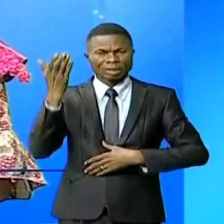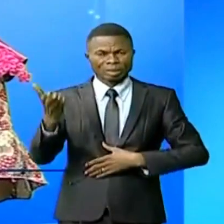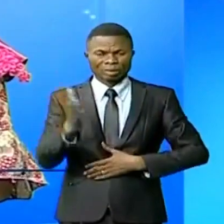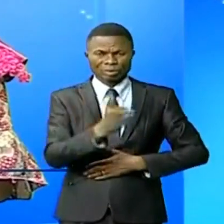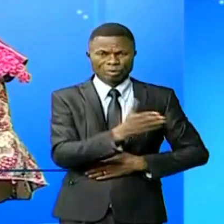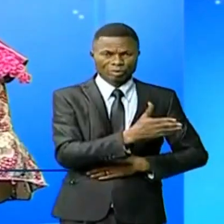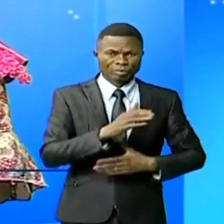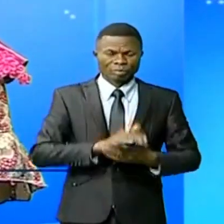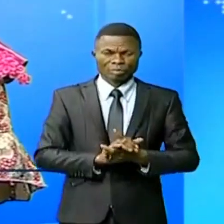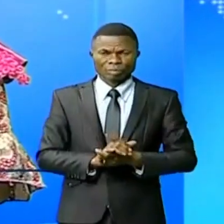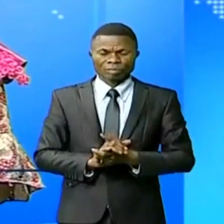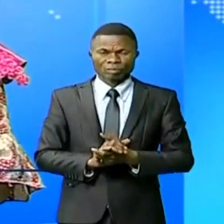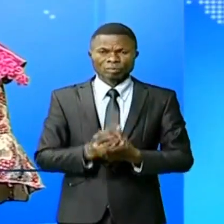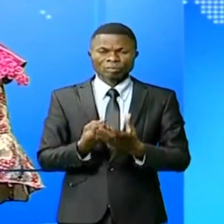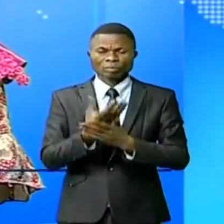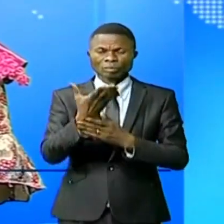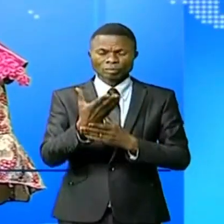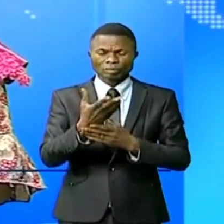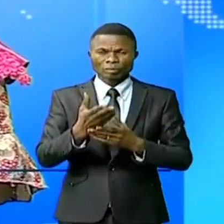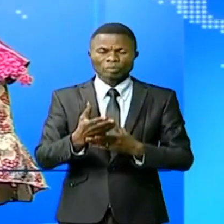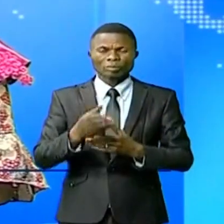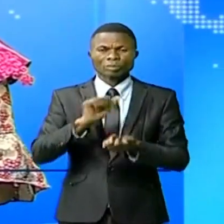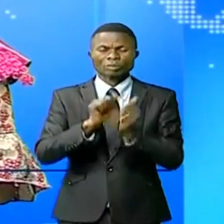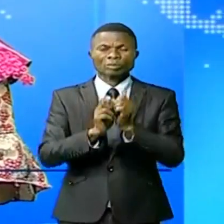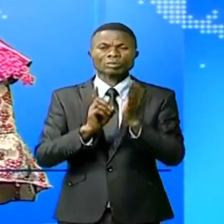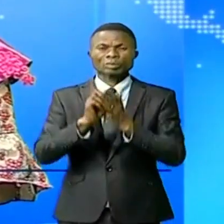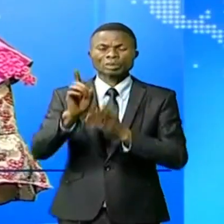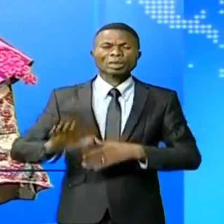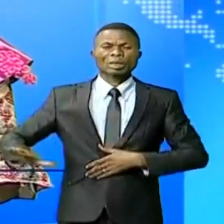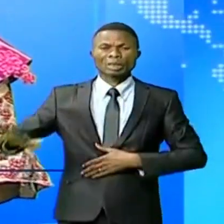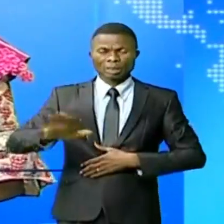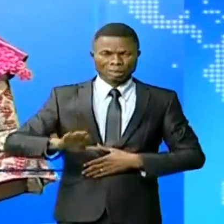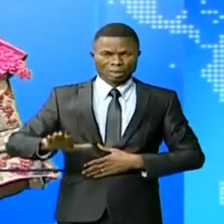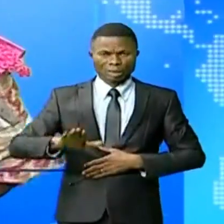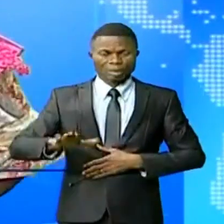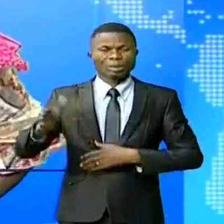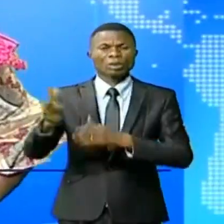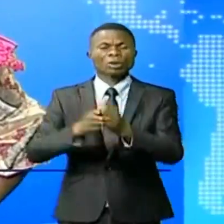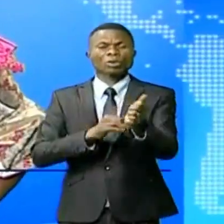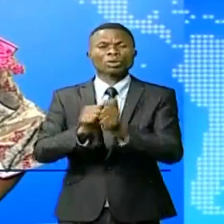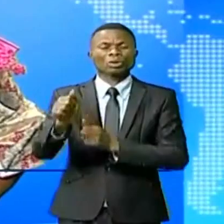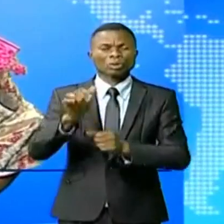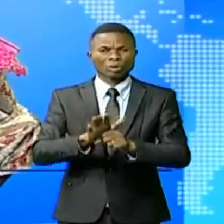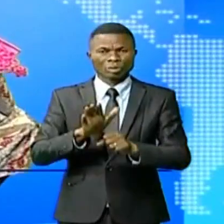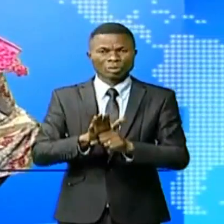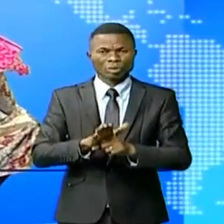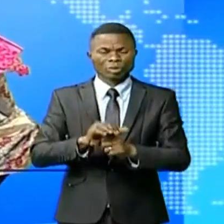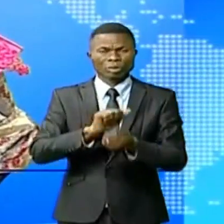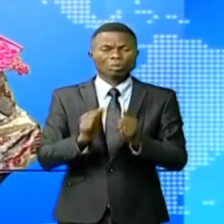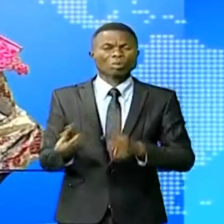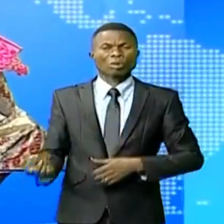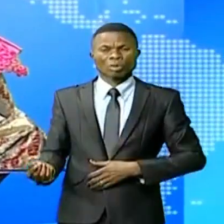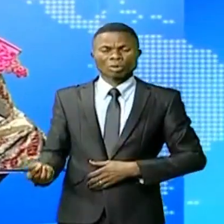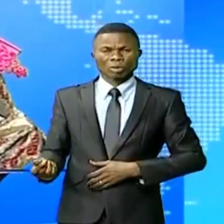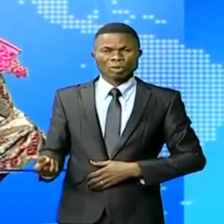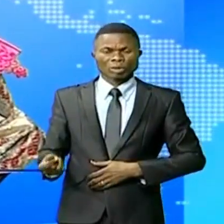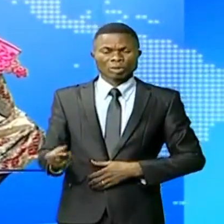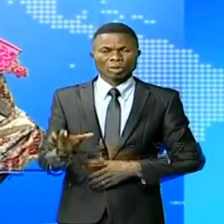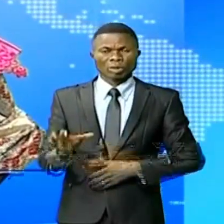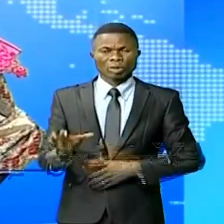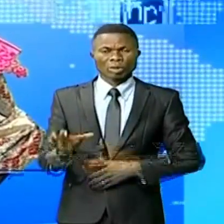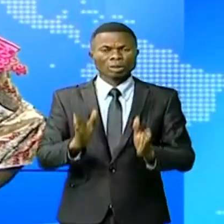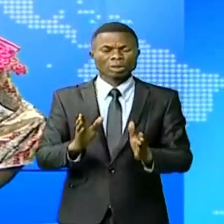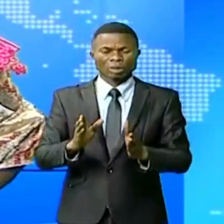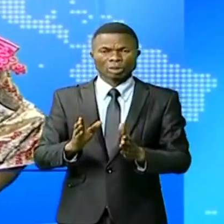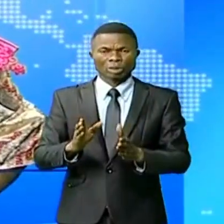Les ressources consacrées au développement du pays sont souvent détournées à cause de la corruption. Le coordonnateur de l